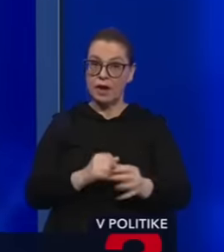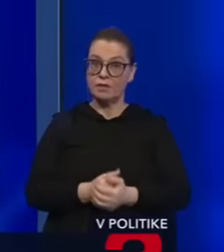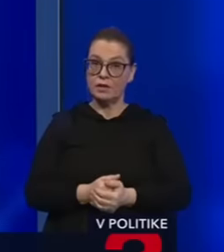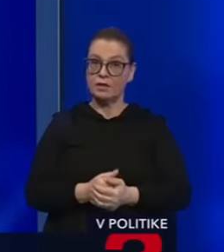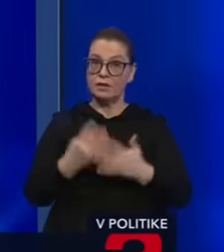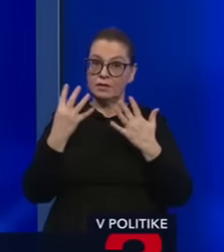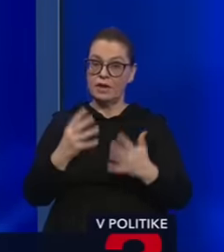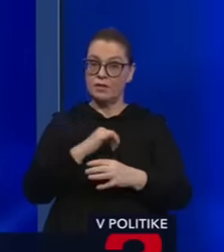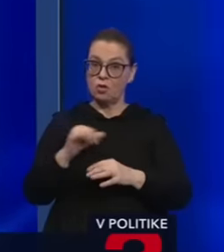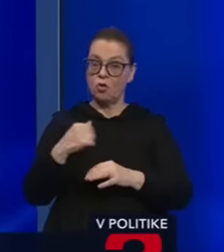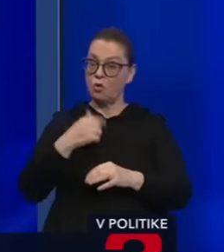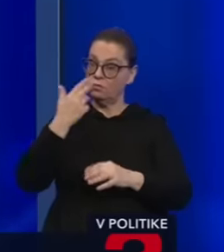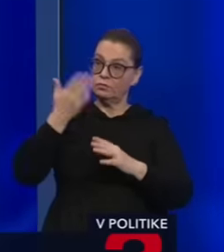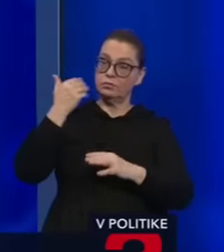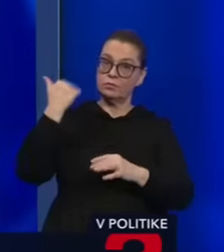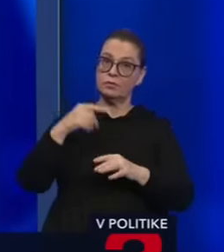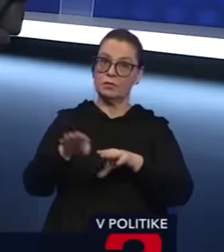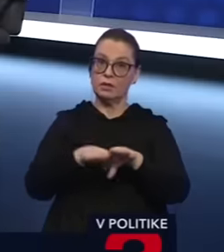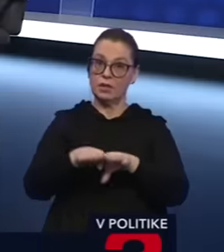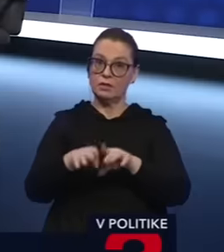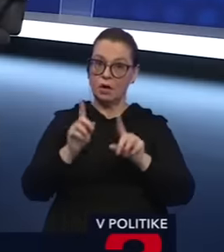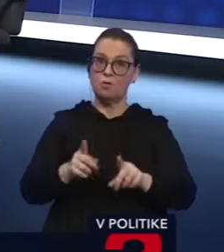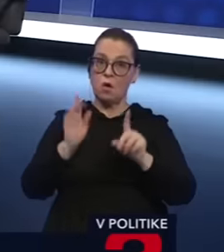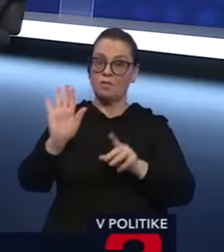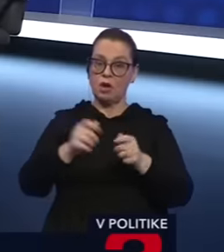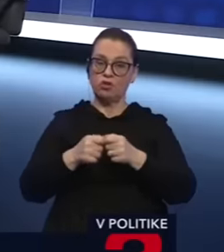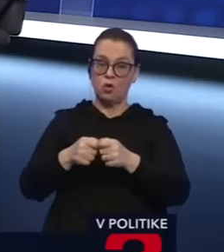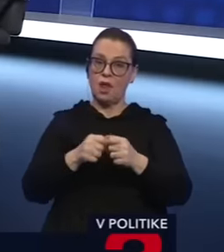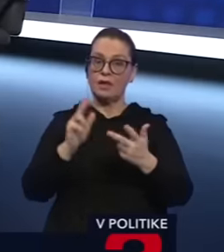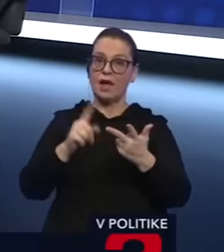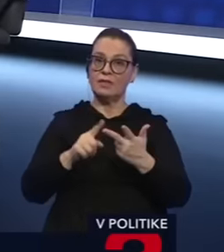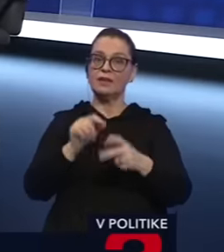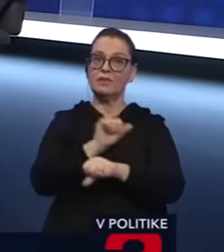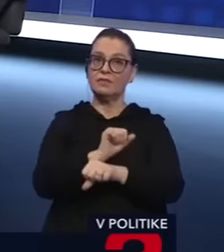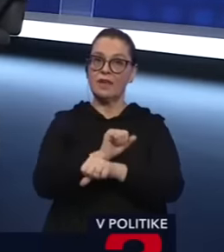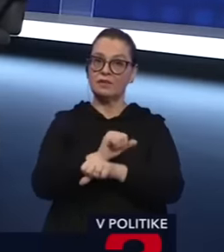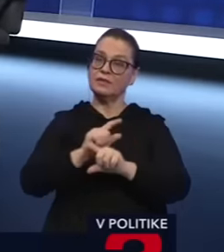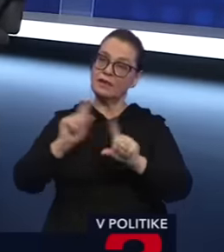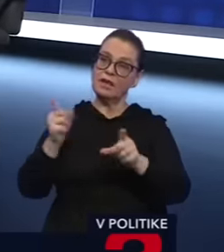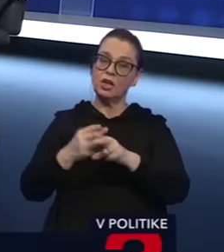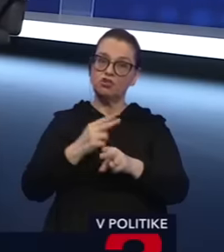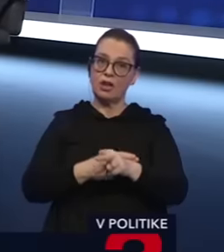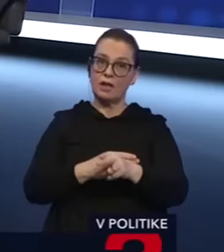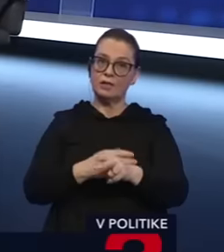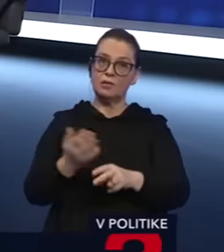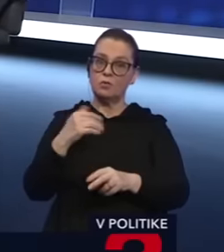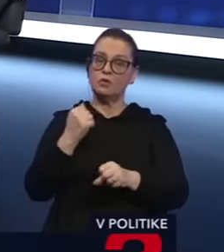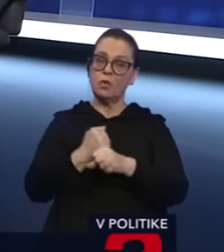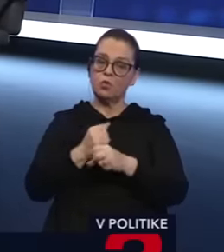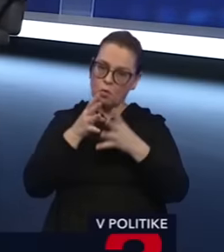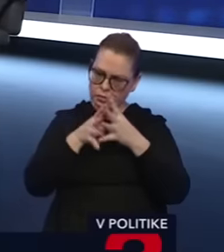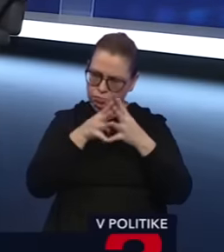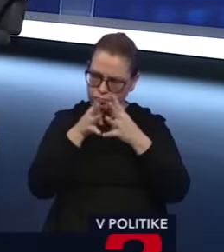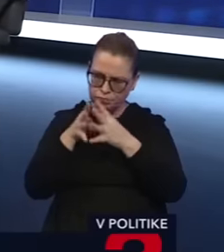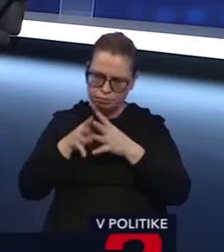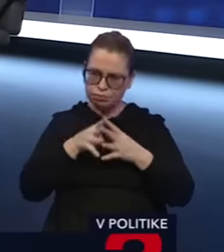A 9 rokov, keď sa vám je spätne, tak ministrami boli vaši kolegovia. tretia vec, väznice, iné krajiny. Tak poďme si urobiť štúdiu, poďte